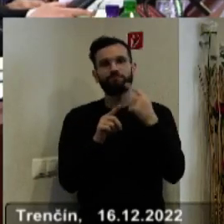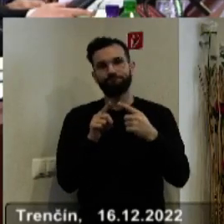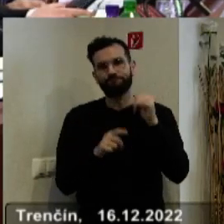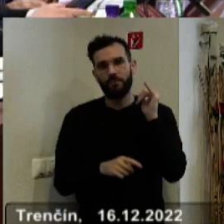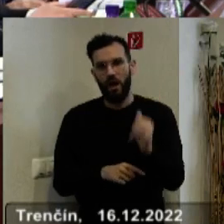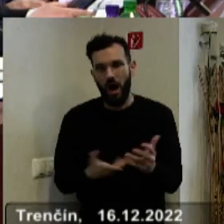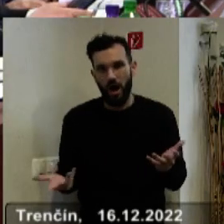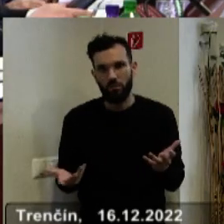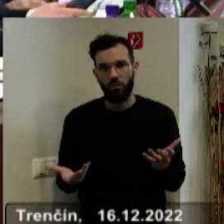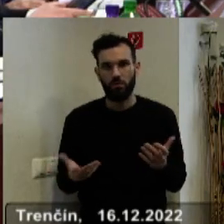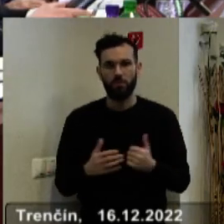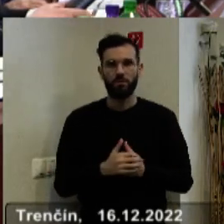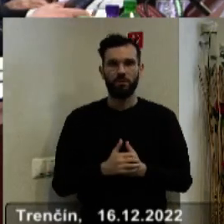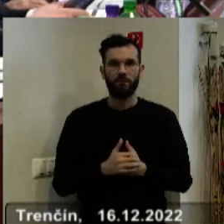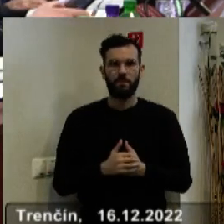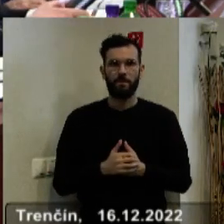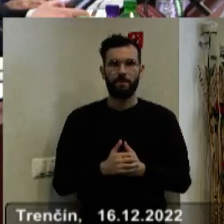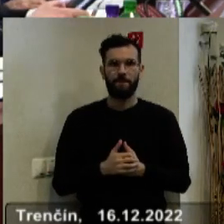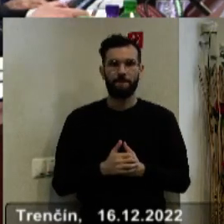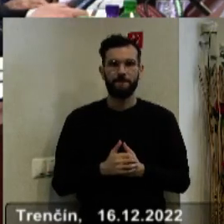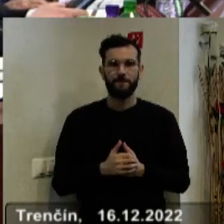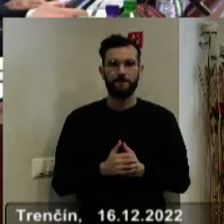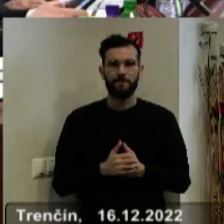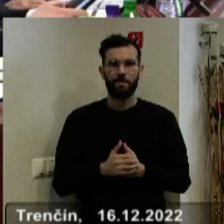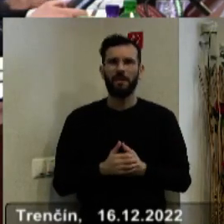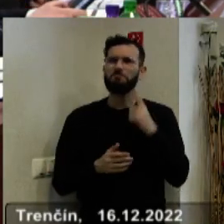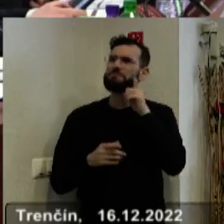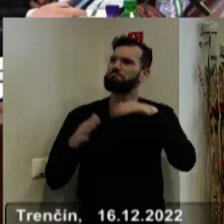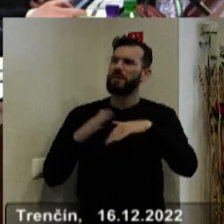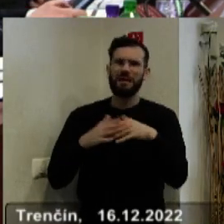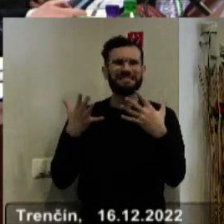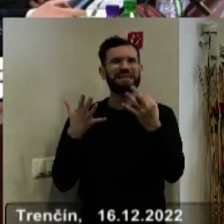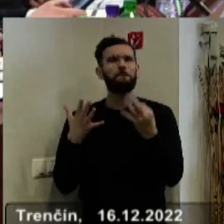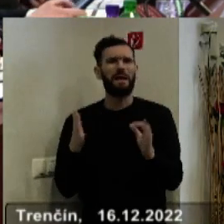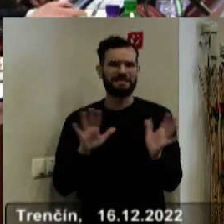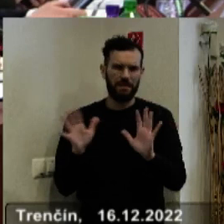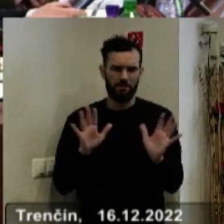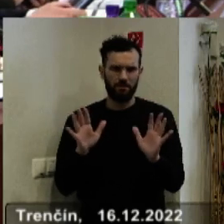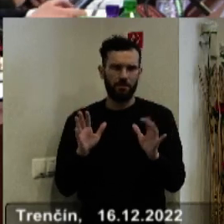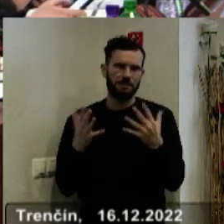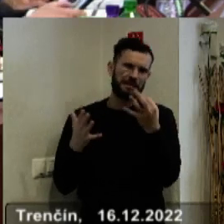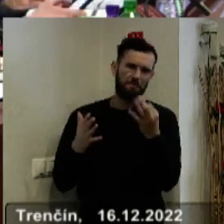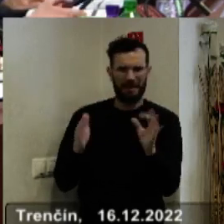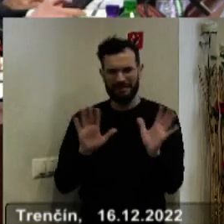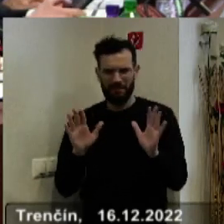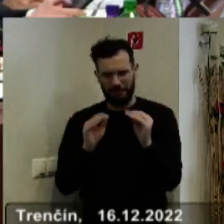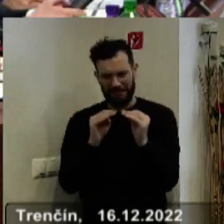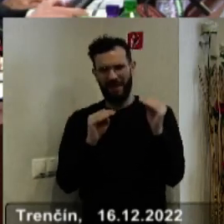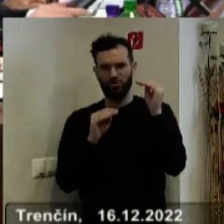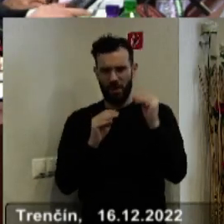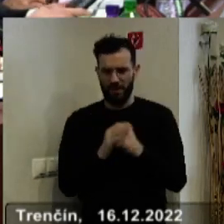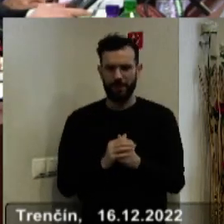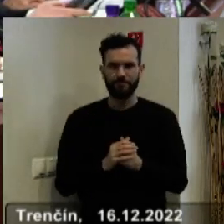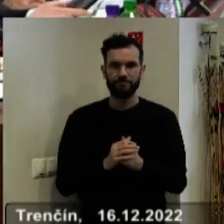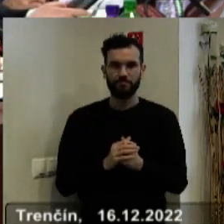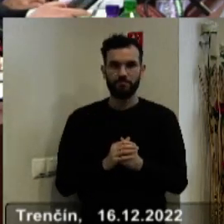tej priemerie koľko? Hála 9 %, 10. Tak do 10 % to vyháza. DSSK je okolo 10 %, takže